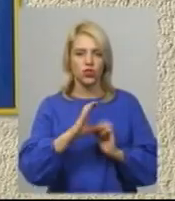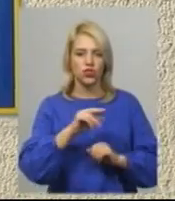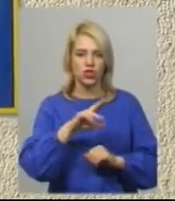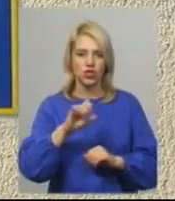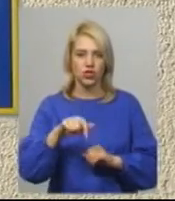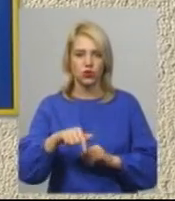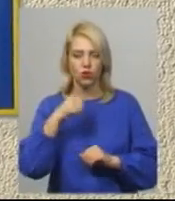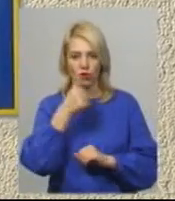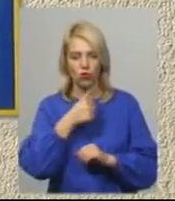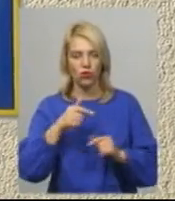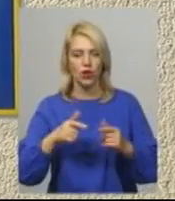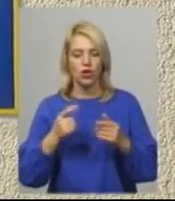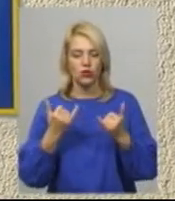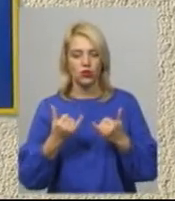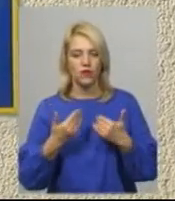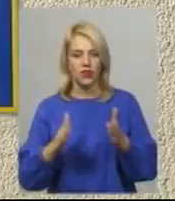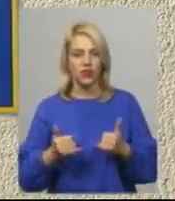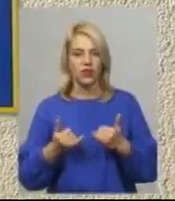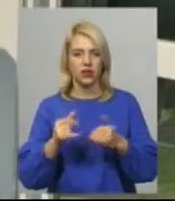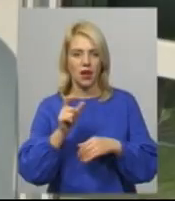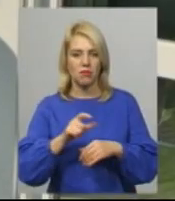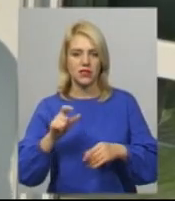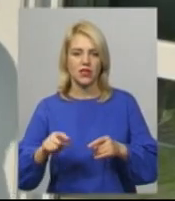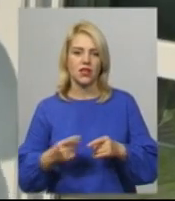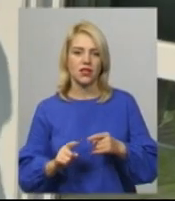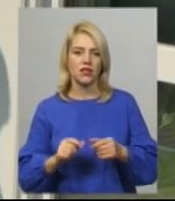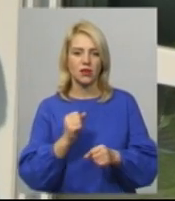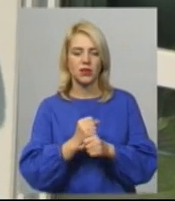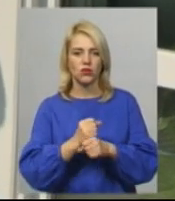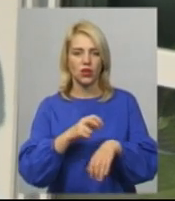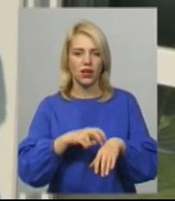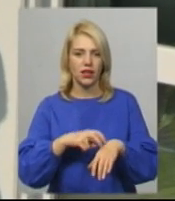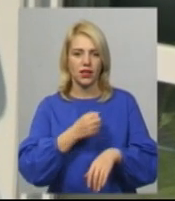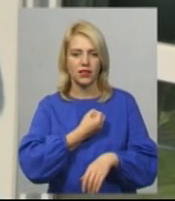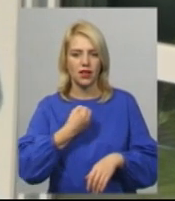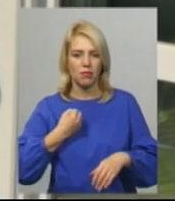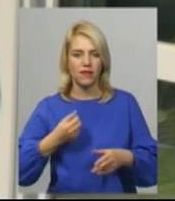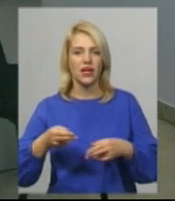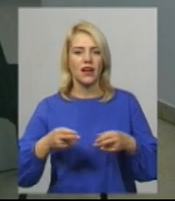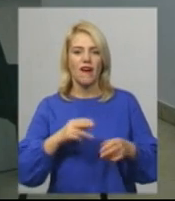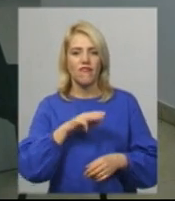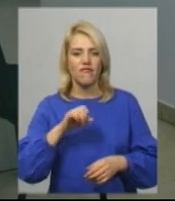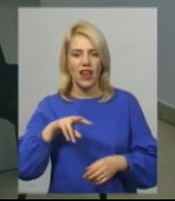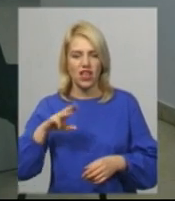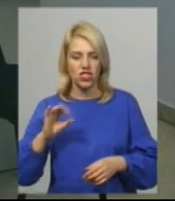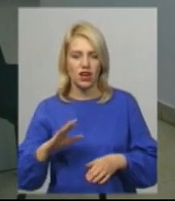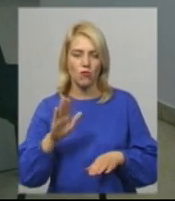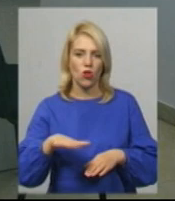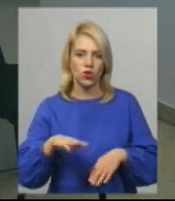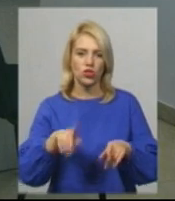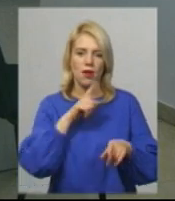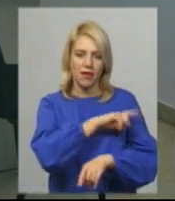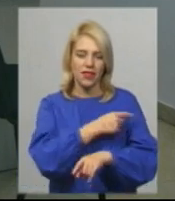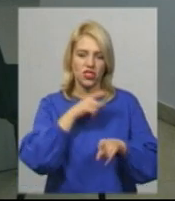цього року. Сьогодні її відкрили для пацієнтів. В амбулаторії працюють лікар-терапевт, фельдшер, медична сестра, молоща медична сестра та водій. За